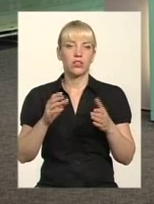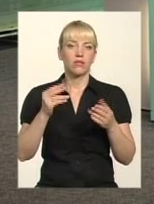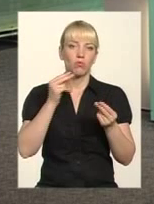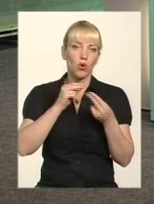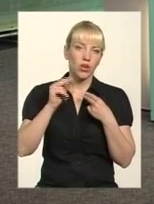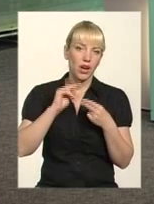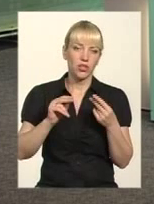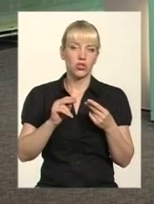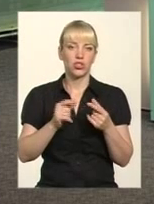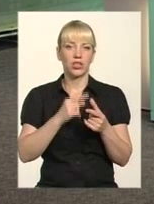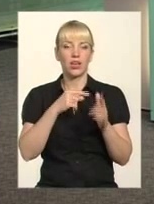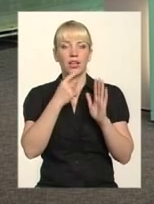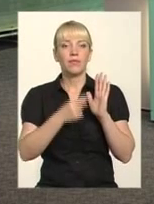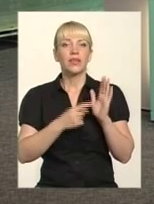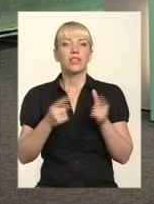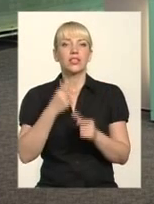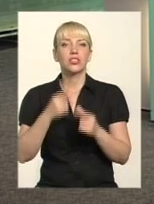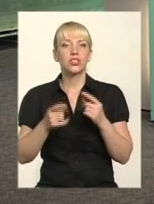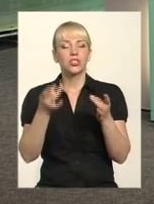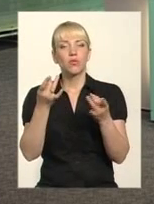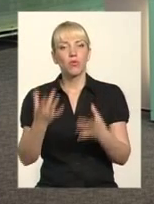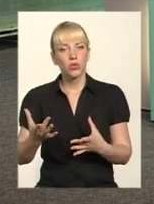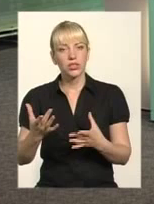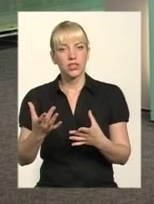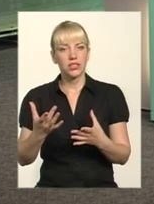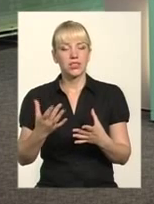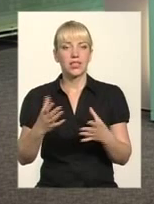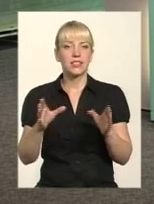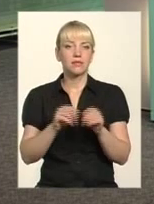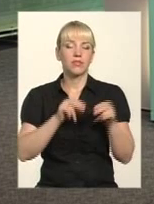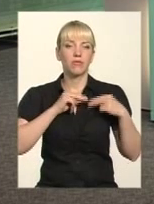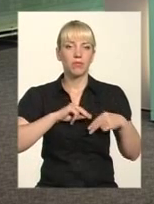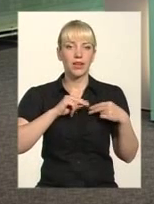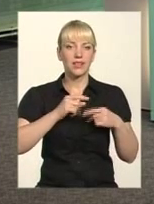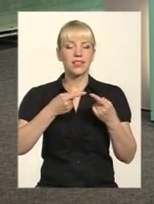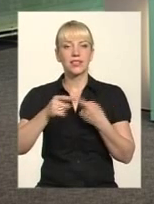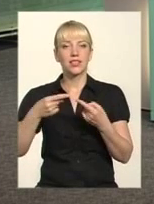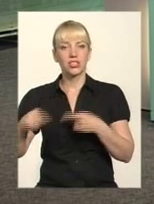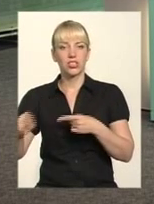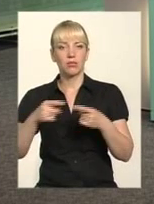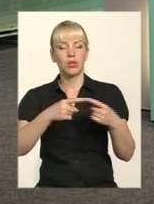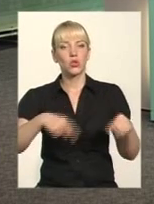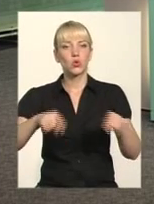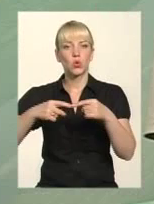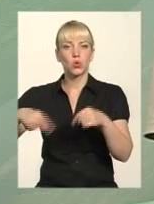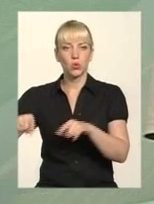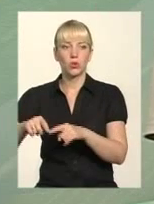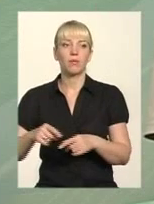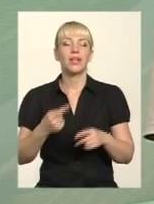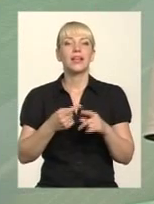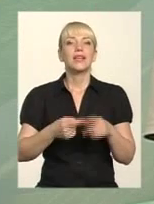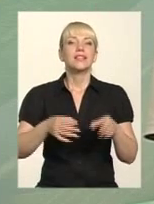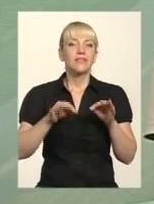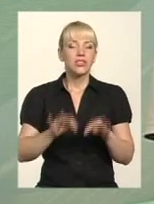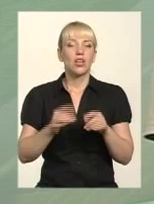покращиться і спроститься, наприклад, співпраця з іншими структурами? Звичайно, що цей закон